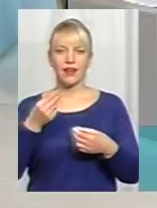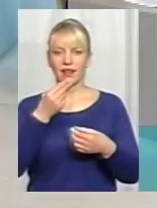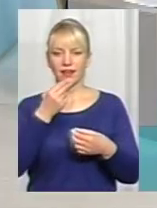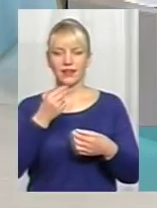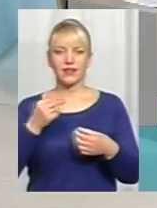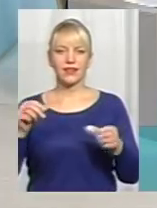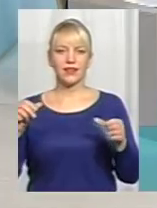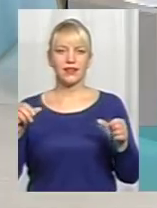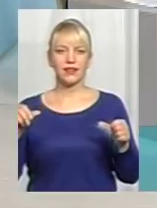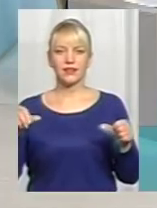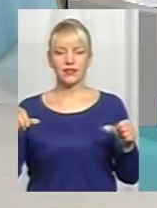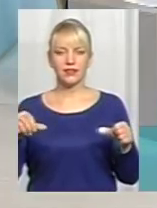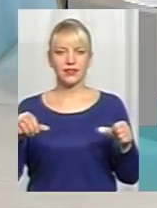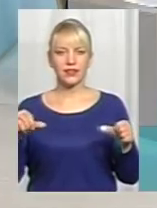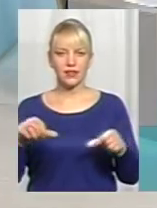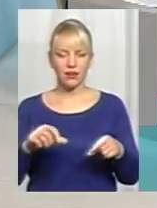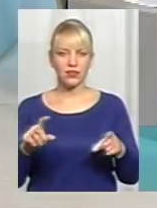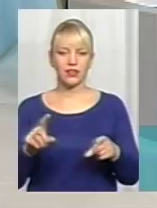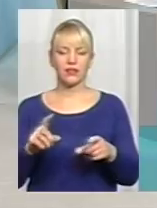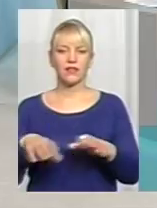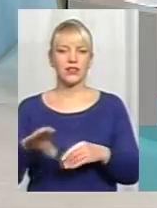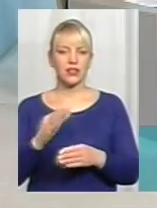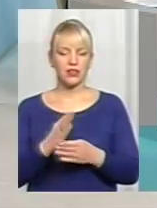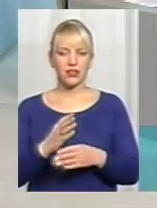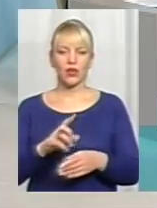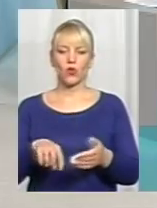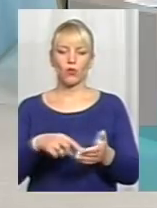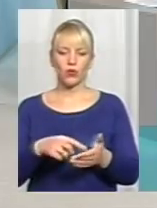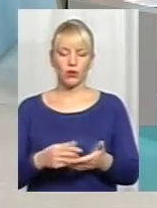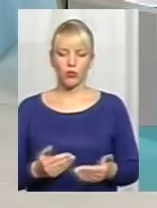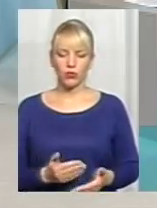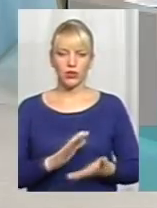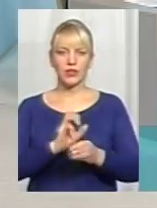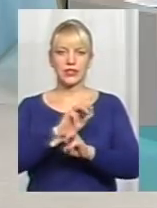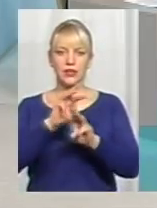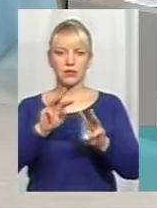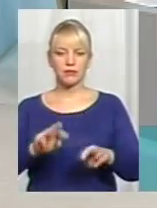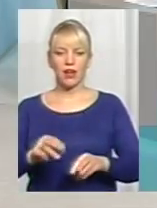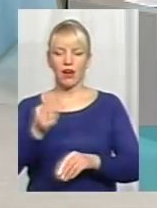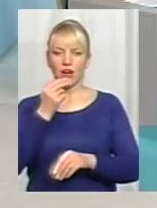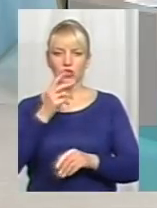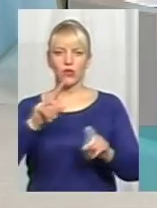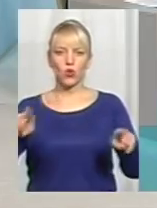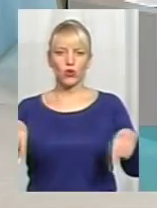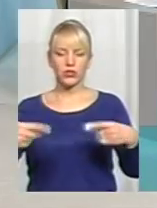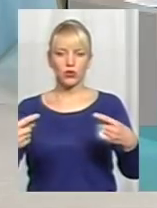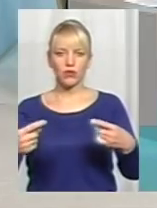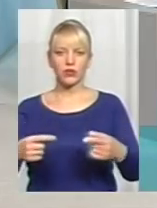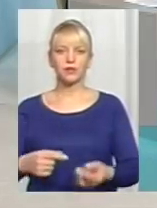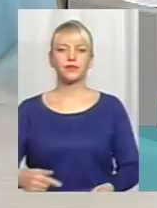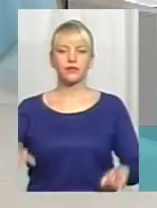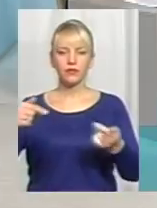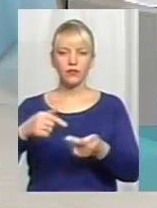дійсності. Тому що усе, комунальне побутове забезпечення та харчування засуджених, організовано згідно норм